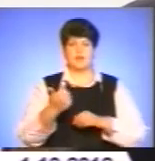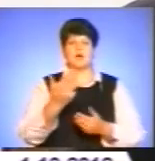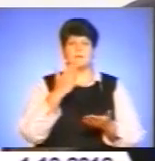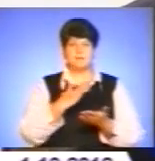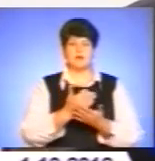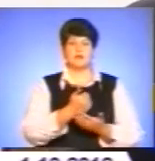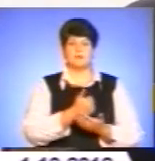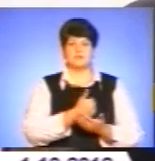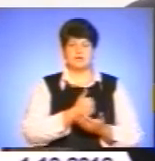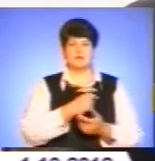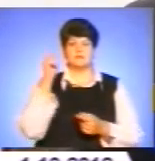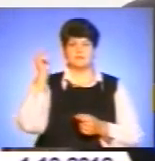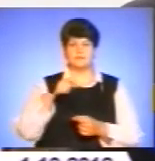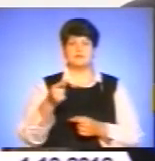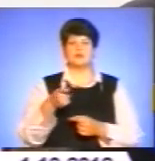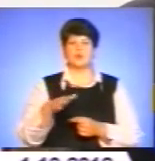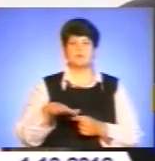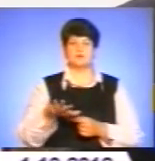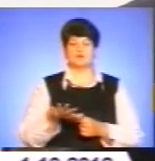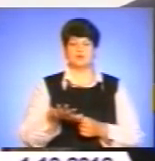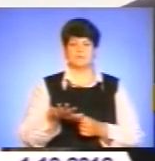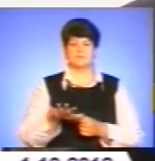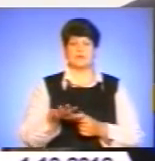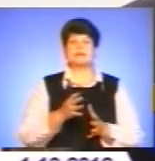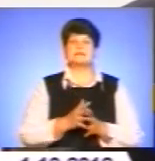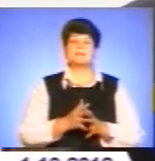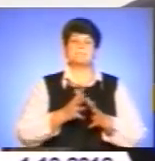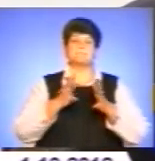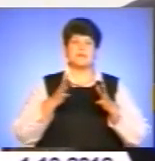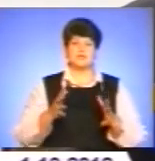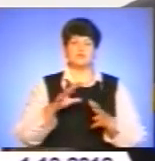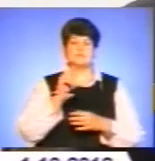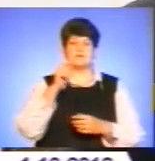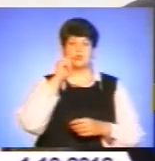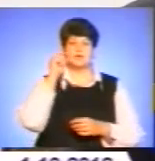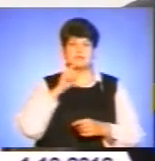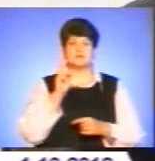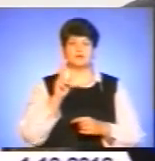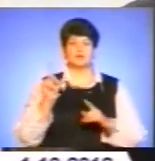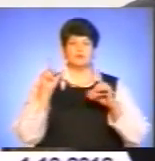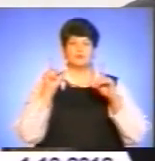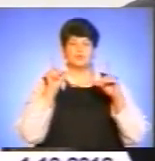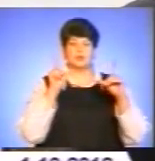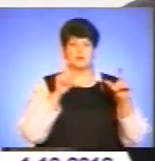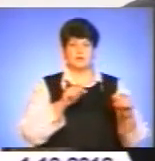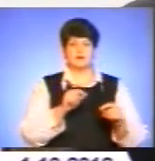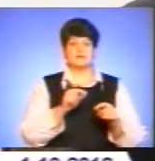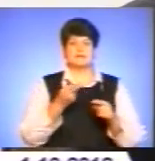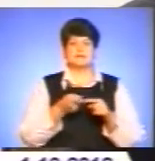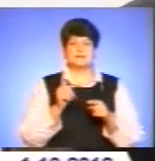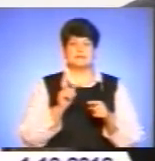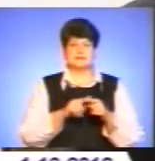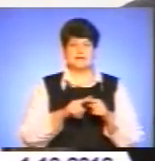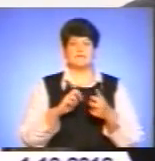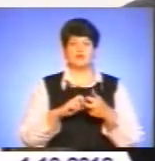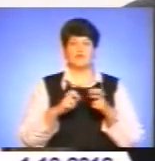відвідати Тернопільщину. Здивіться, всі українці, які виїхали на Балкани, виходці з